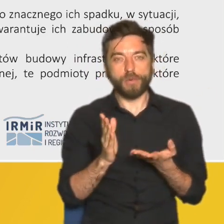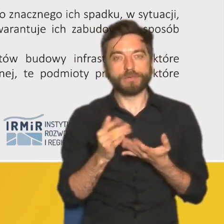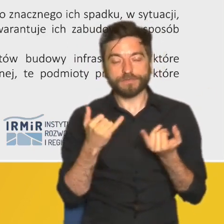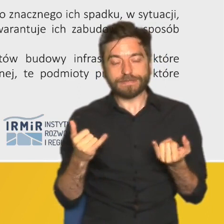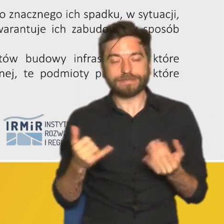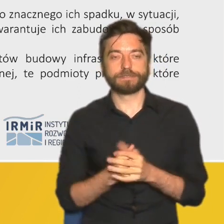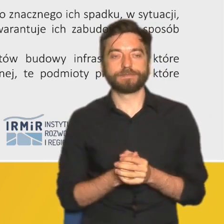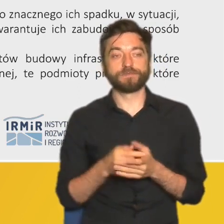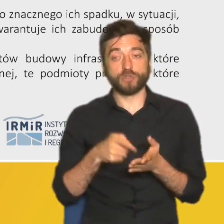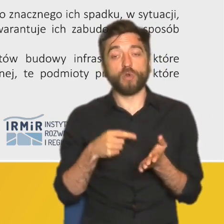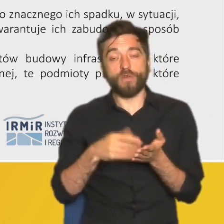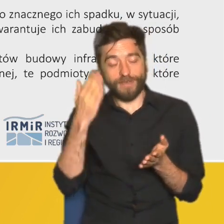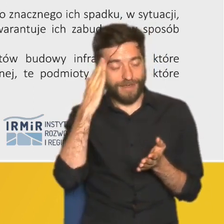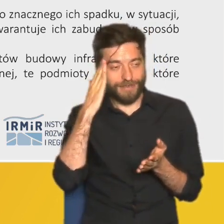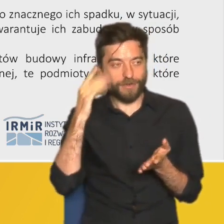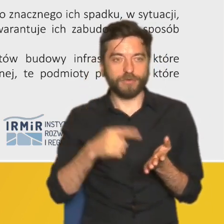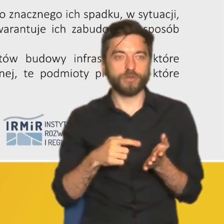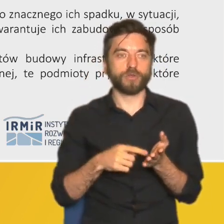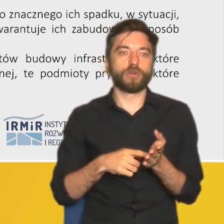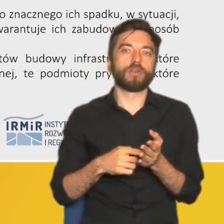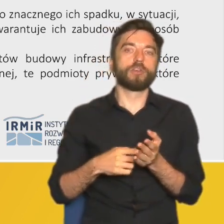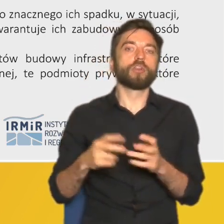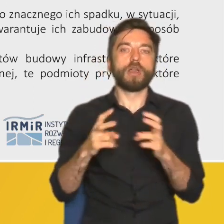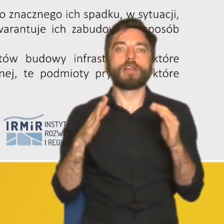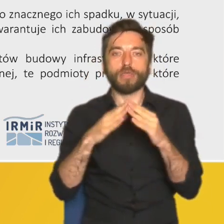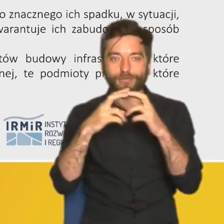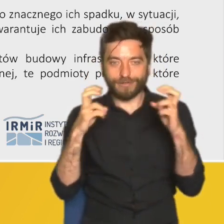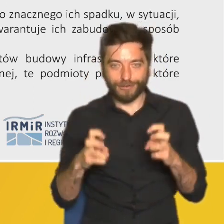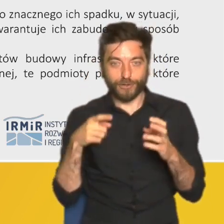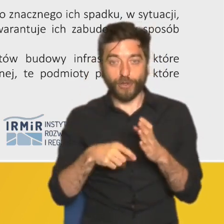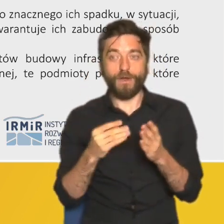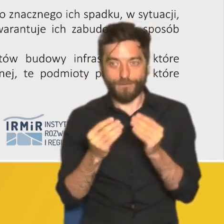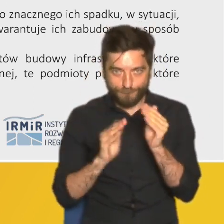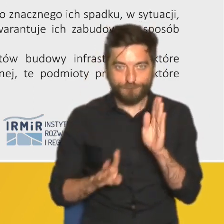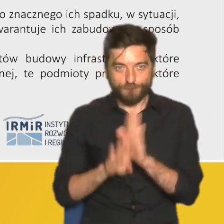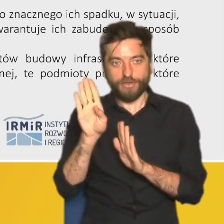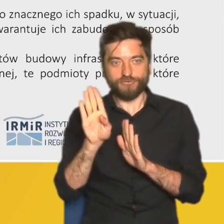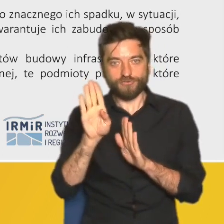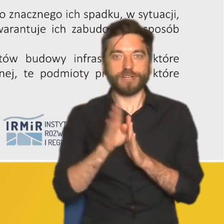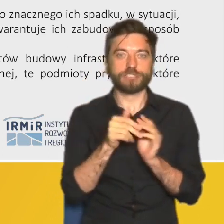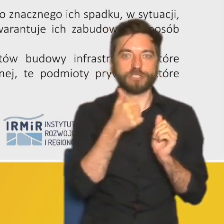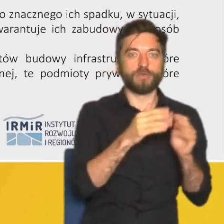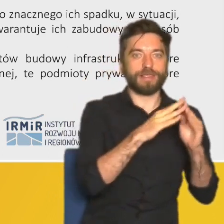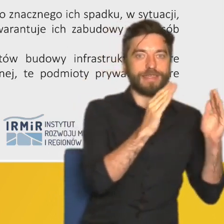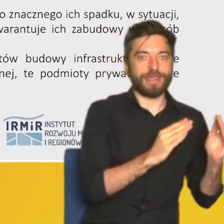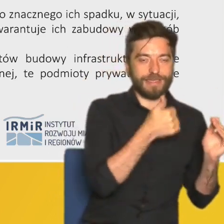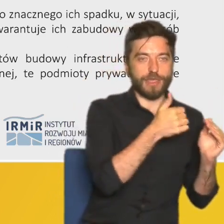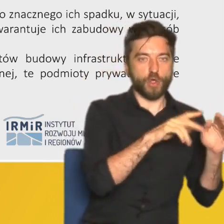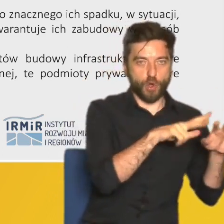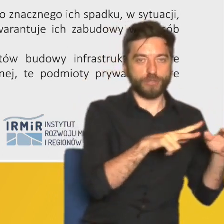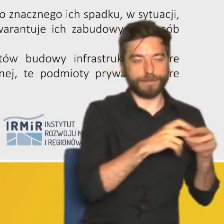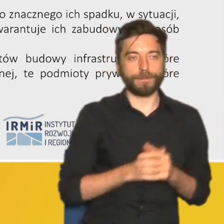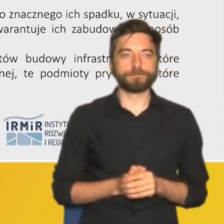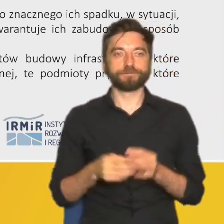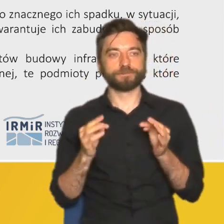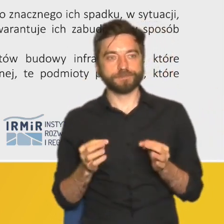budowlanego które wiadomo że przy domach wielorodzinnych są zazwyczaj wyższe niż przy jednorodzinnych i teraz